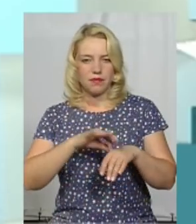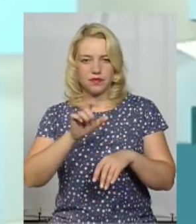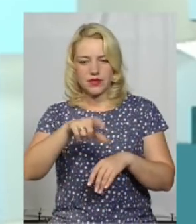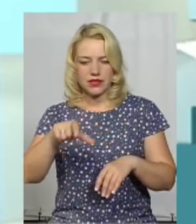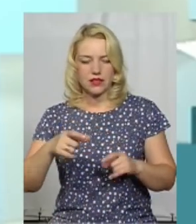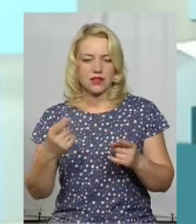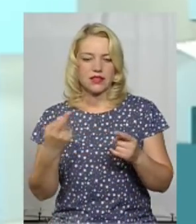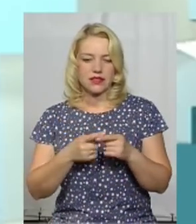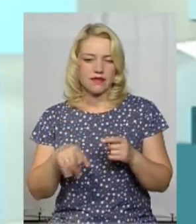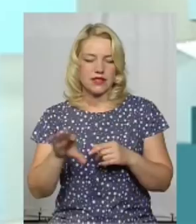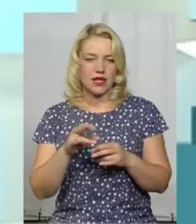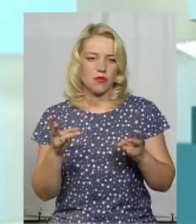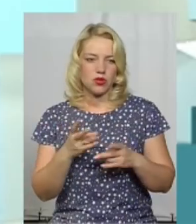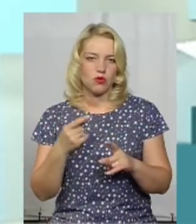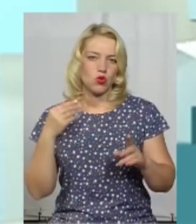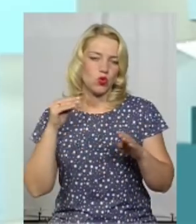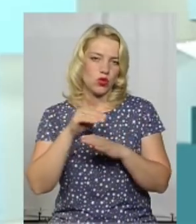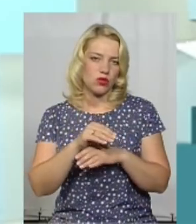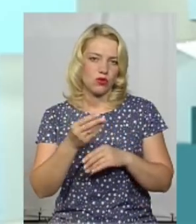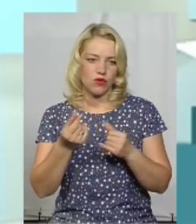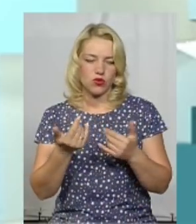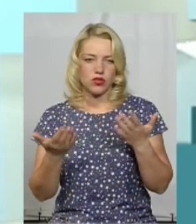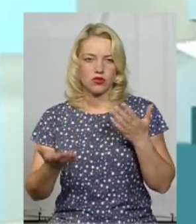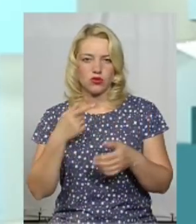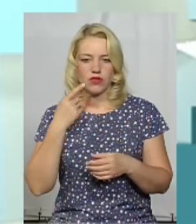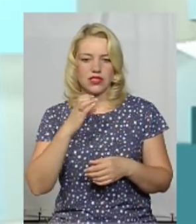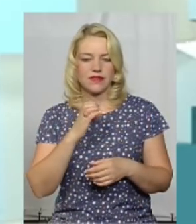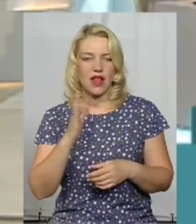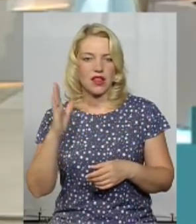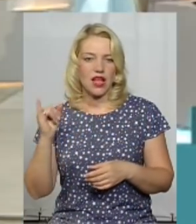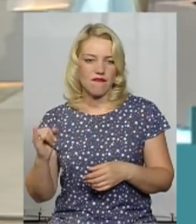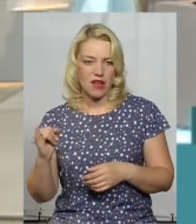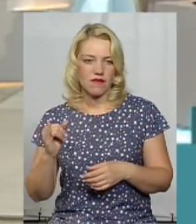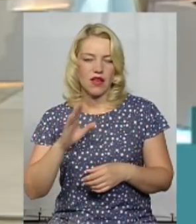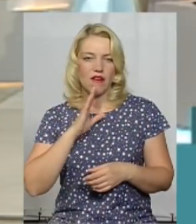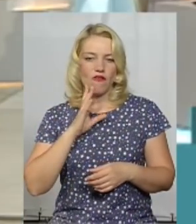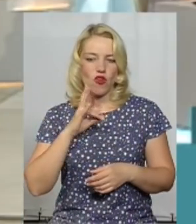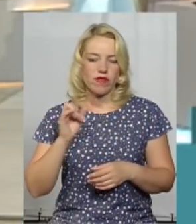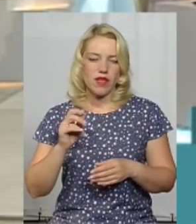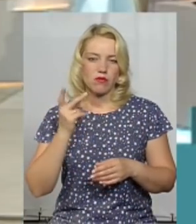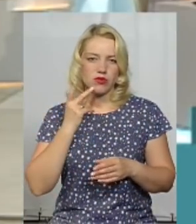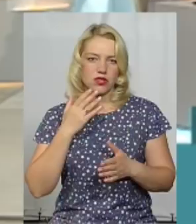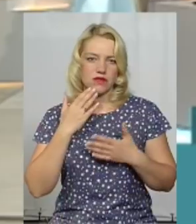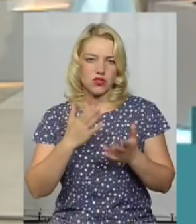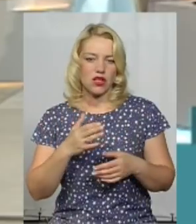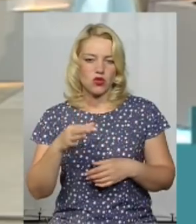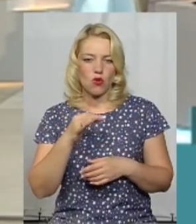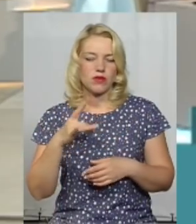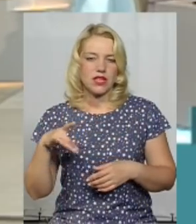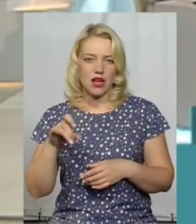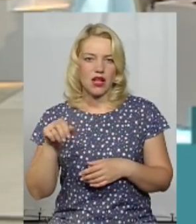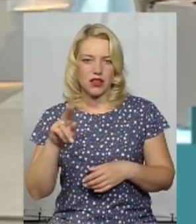потребує додаткових коштів. Якщо говорити про Світлана Івановна, то вона постійно звертається в обласну раду щодо